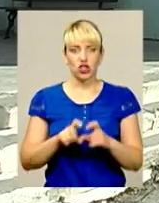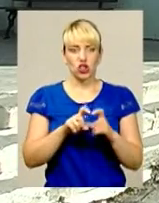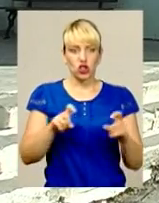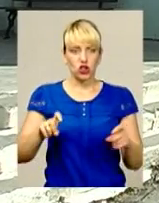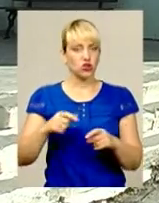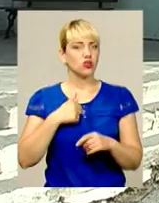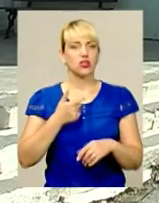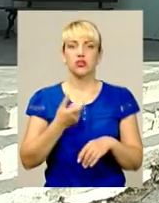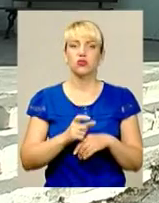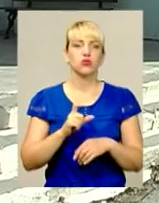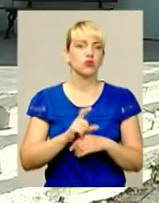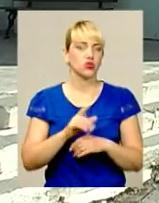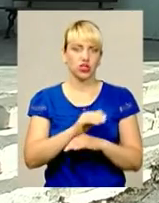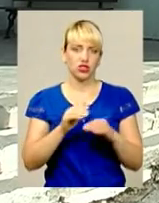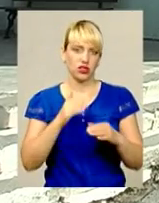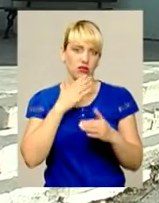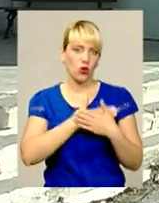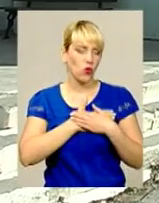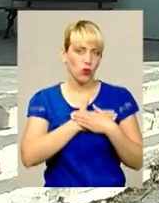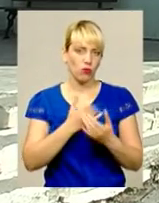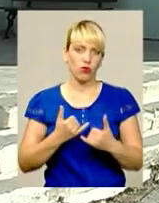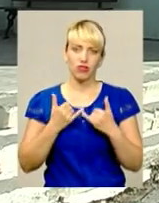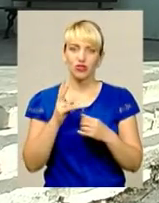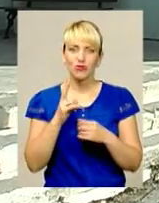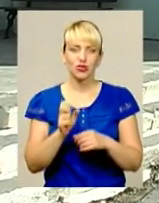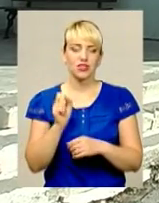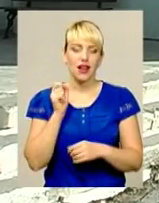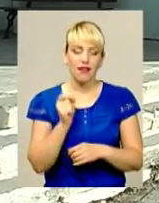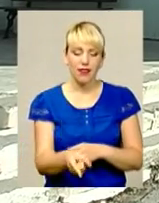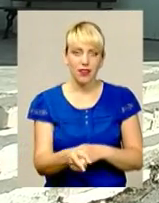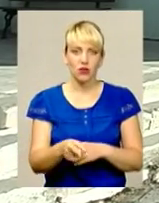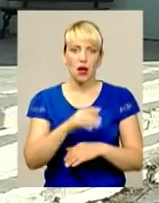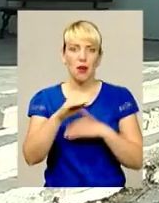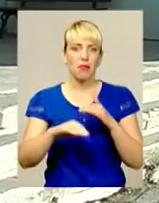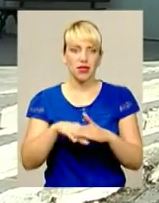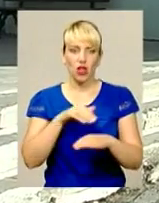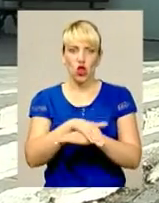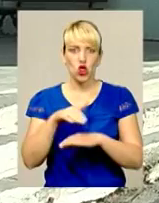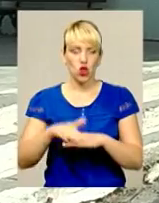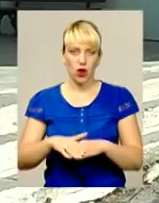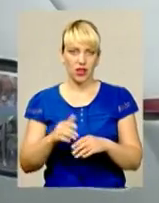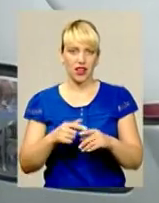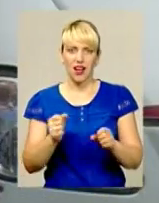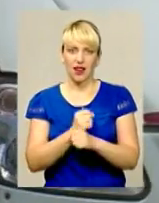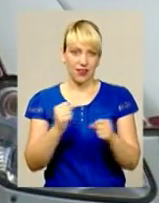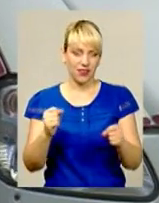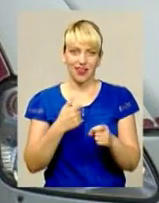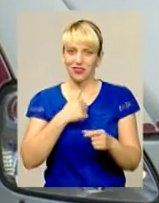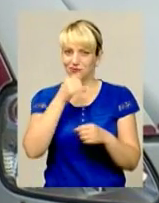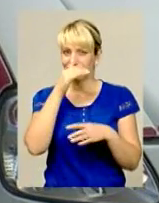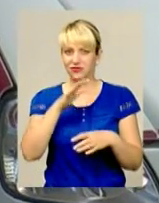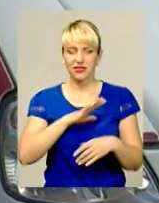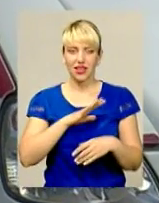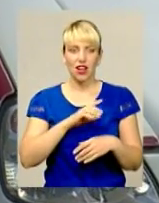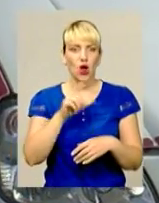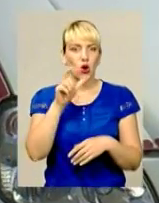всі його поважають, всі його знають. І щоб кинути гранату йому під ноги, то я не считаю, що це реально можна кинути. Людина